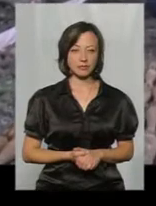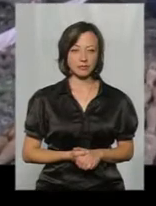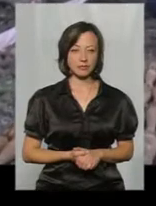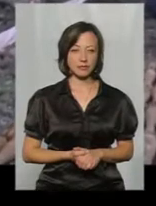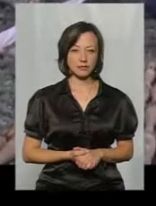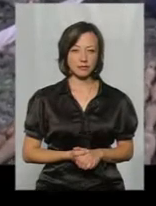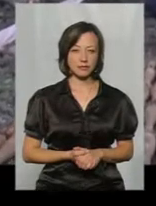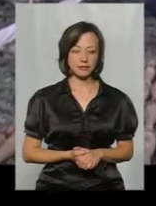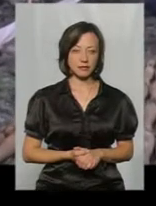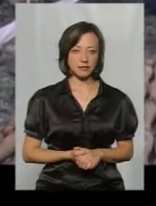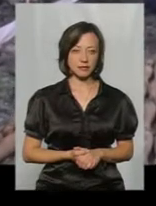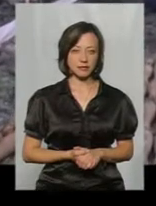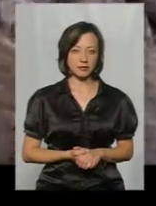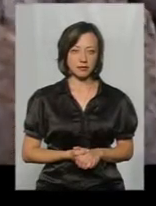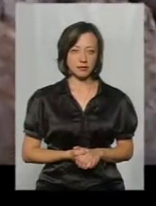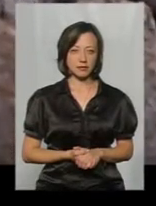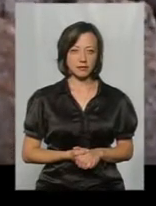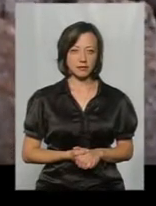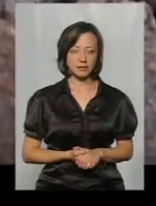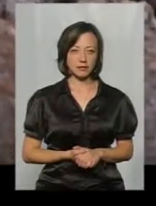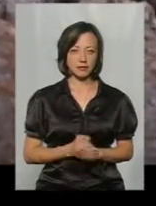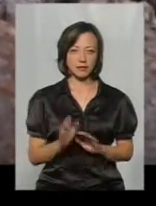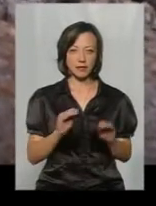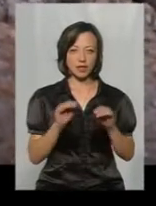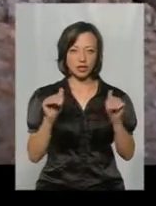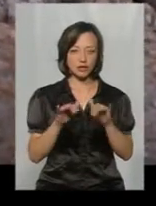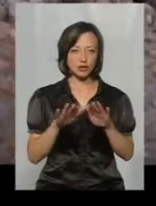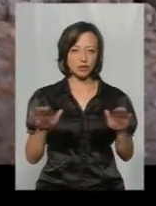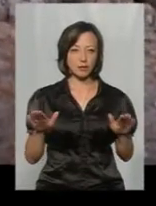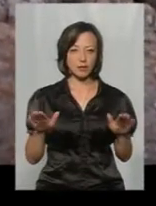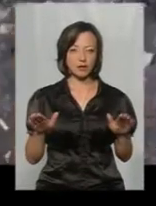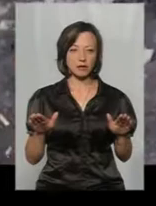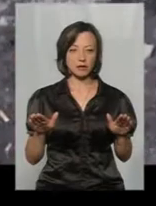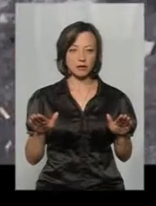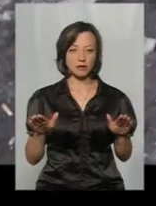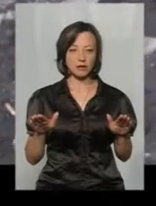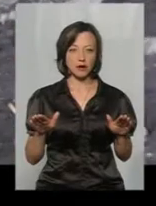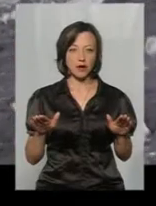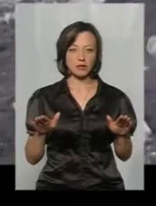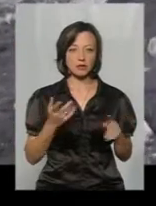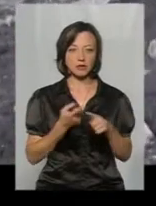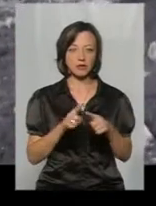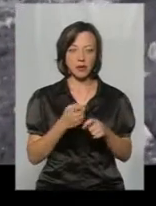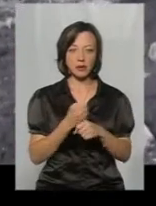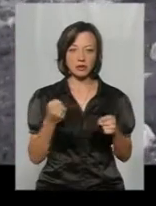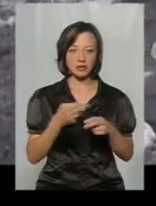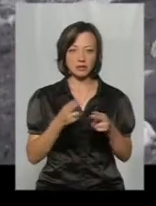Виперпаси, які не використали, не схемі, щоб в жодному разі не чіпати, визвати. На підривній станції. Ну так.